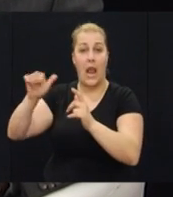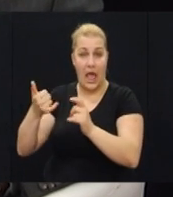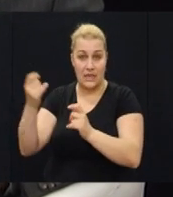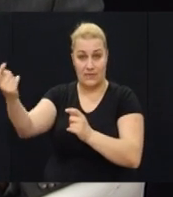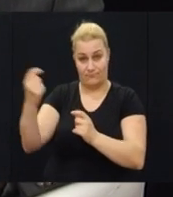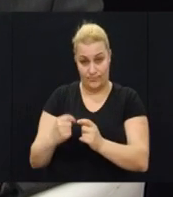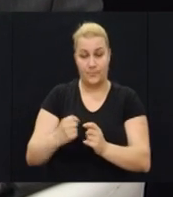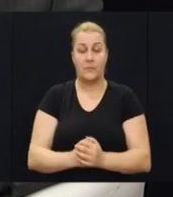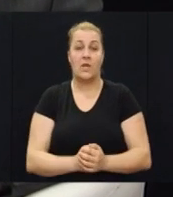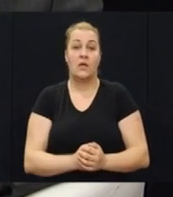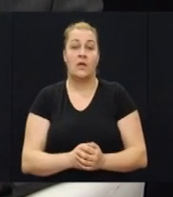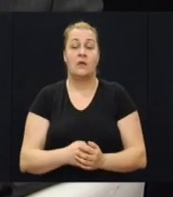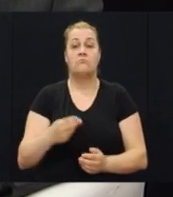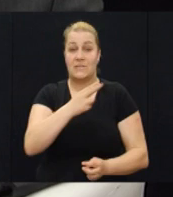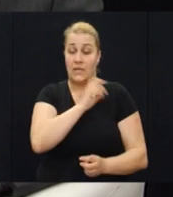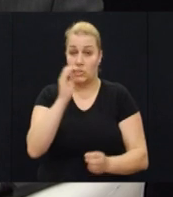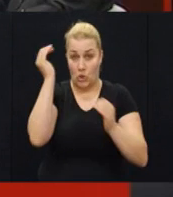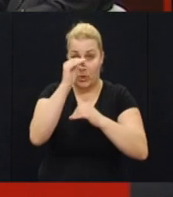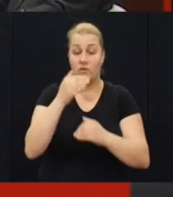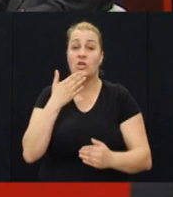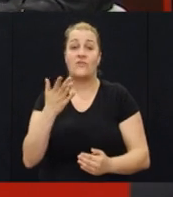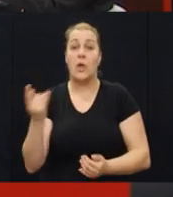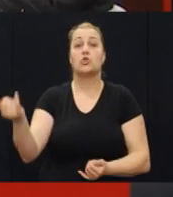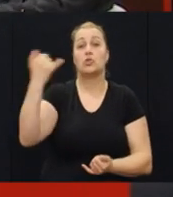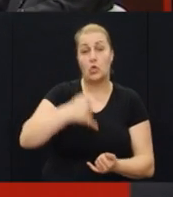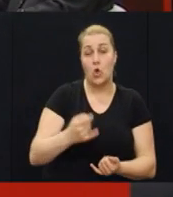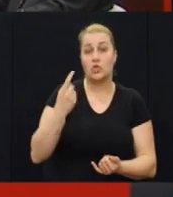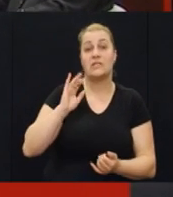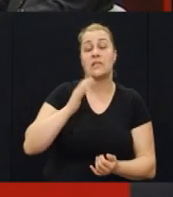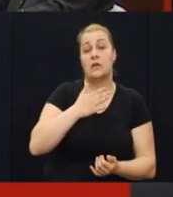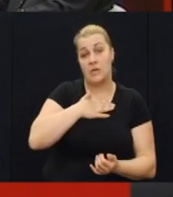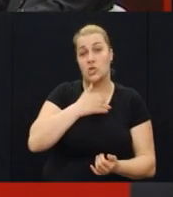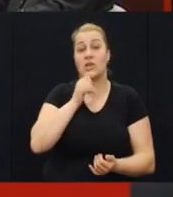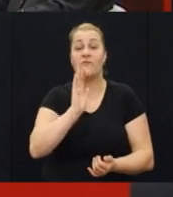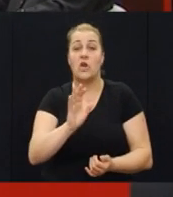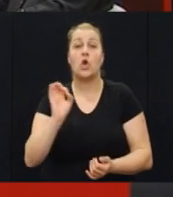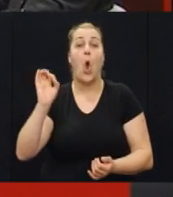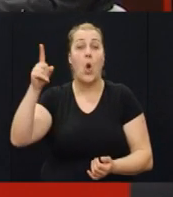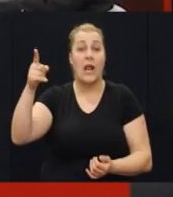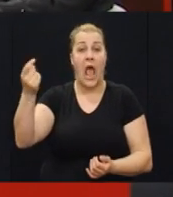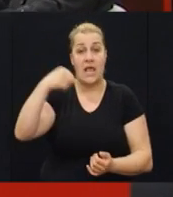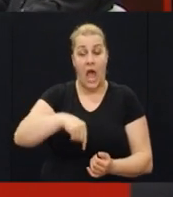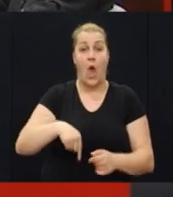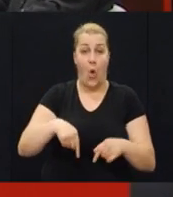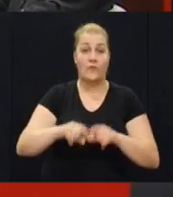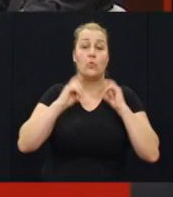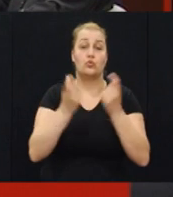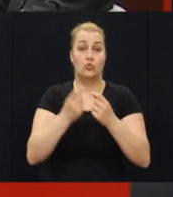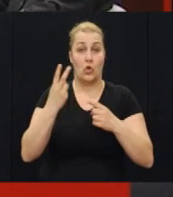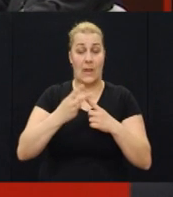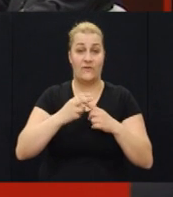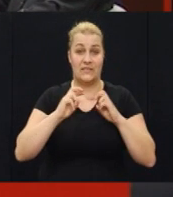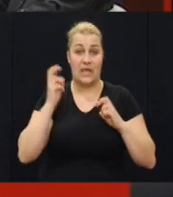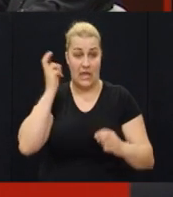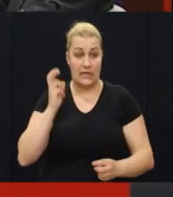poštovanje satniće, evo hvala što ste došli, potegli iz vašeg, našeg Oklaja. Ovdje već raz u studiju je